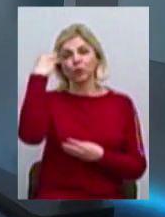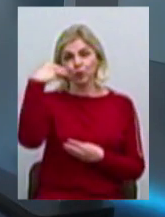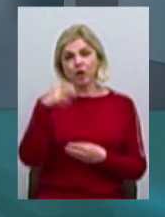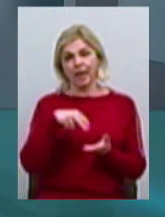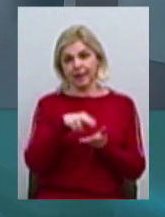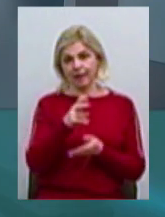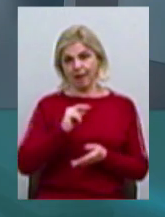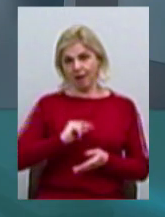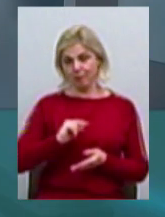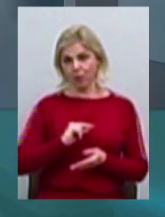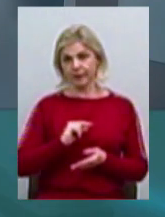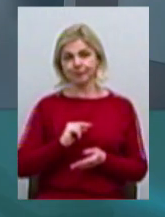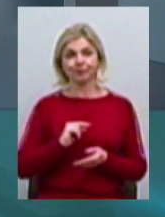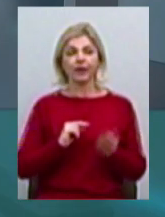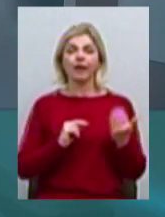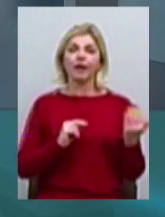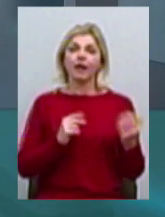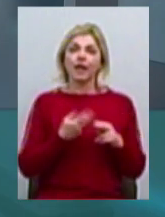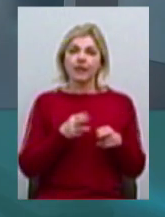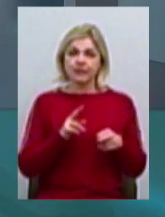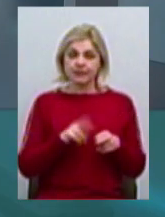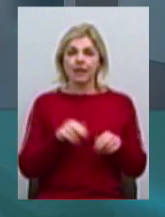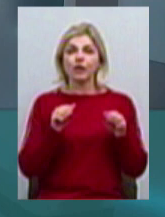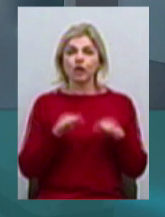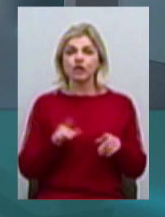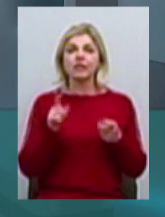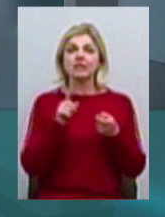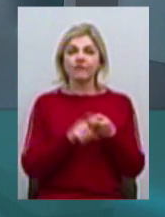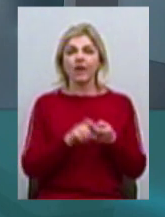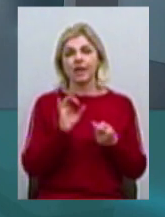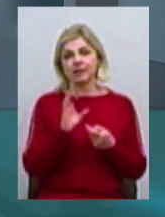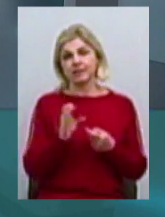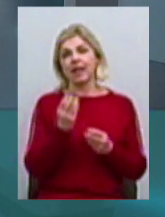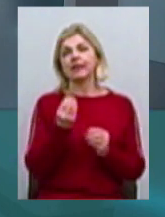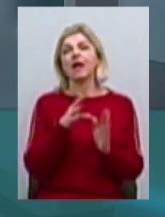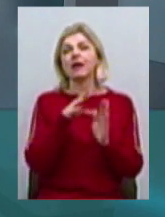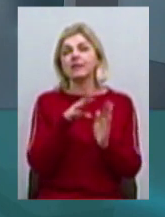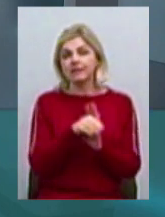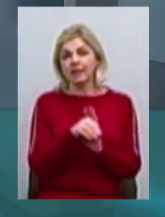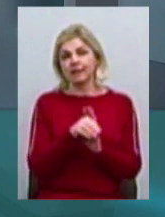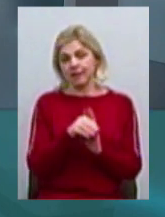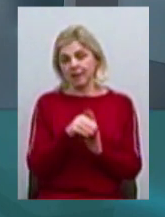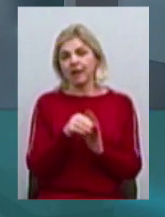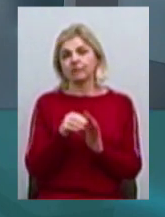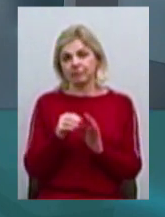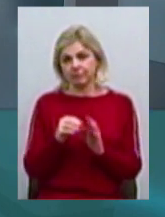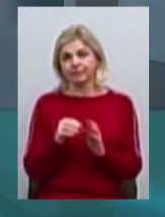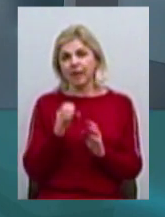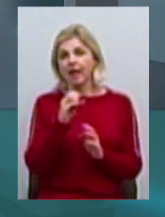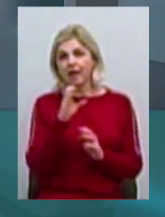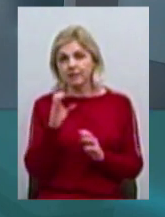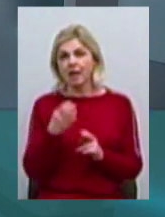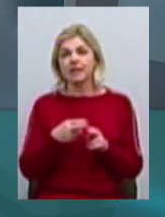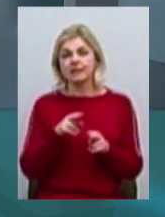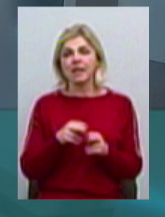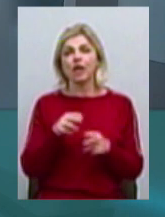роботу. Це рішення якось пов'язане з євроінтеграційними процесами, чи ми просто приймаємо позитивний дослід? Це рішення пов'язане з